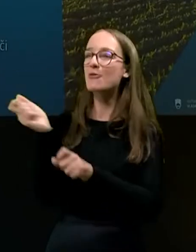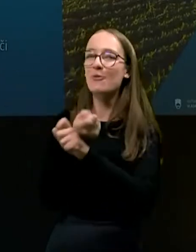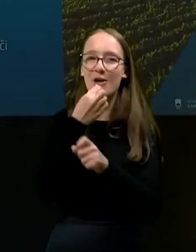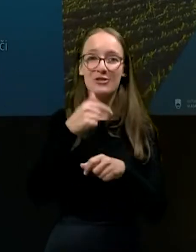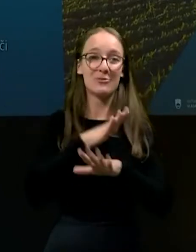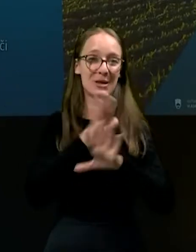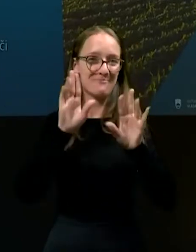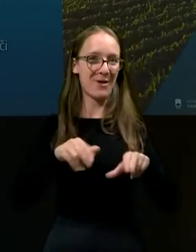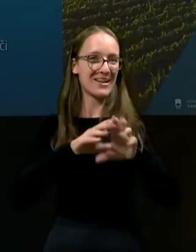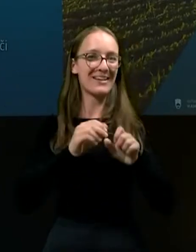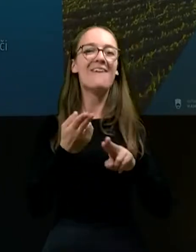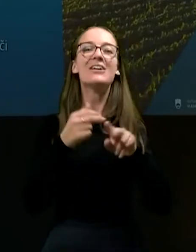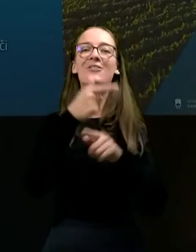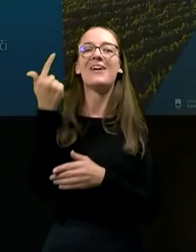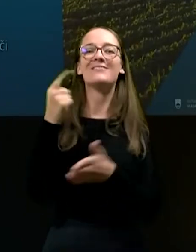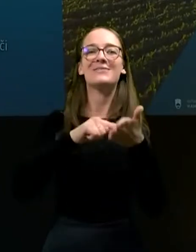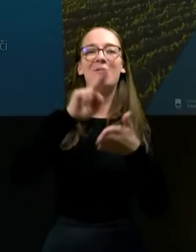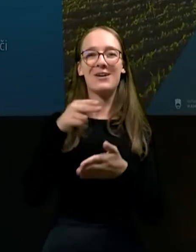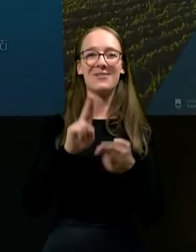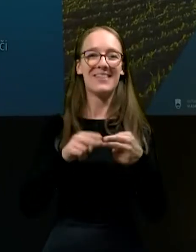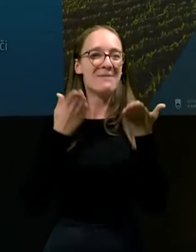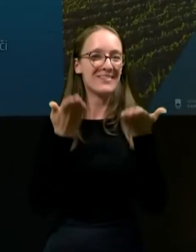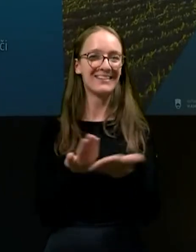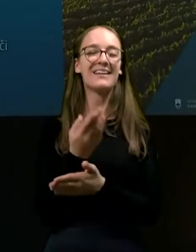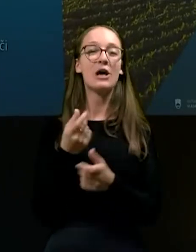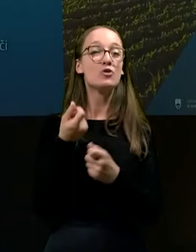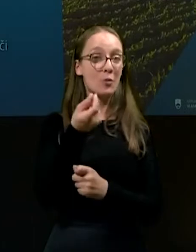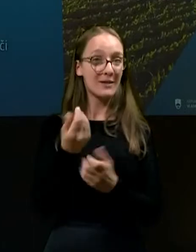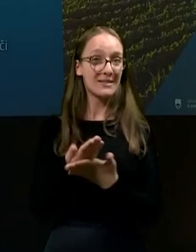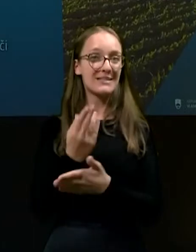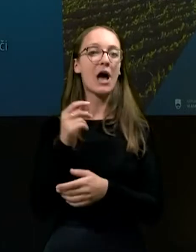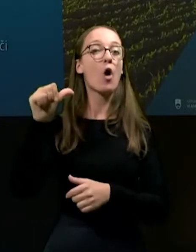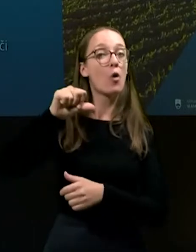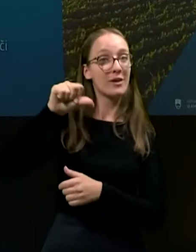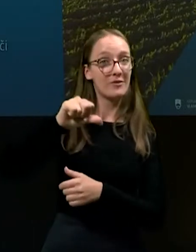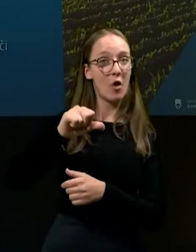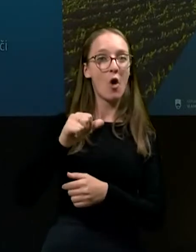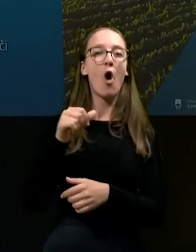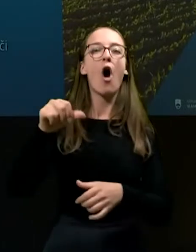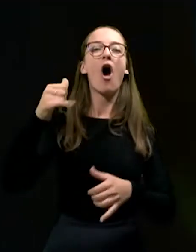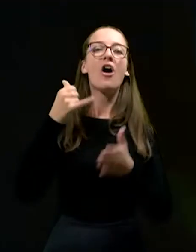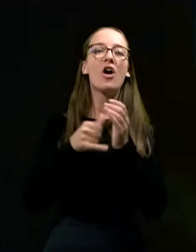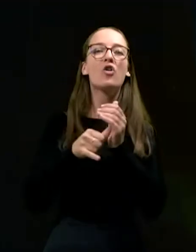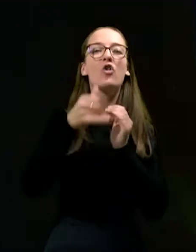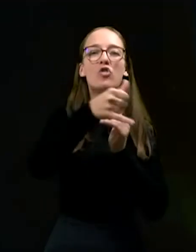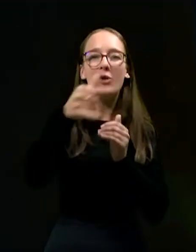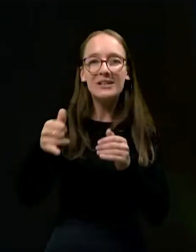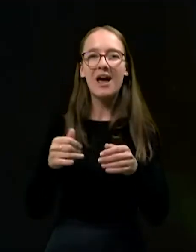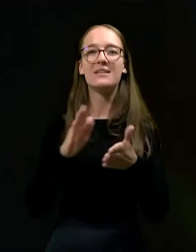prav naredil. Več kot 22 milijone evrov smo namenili za subvencije za gorivo, gnojila, za nakup